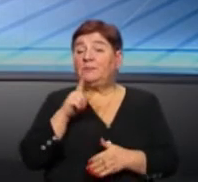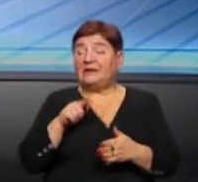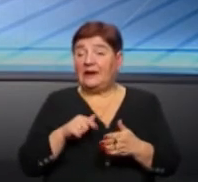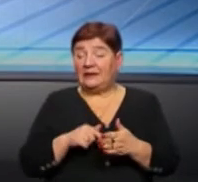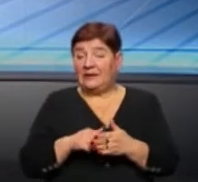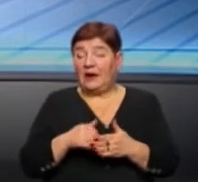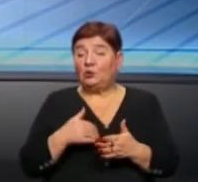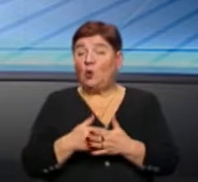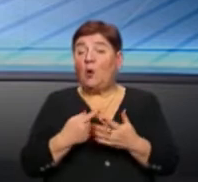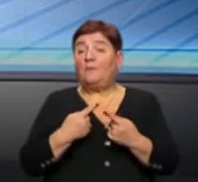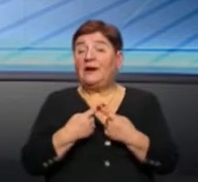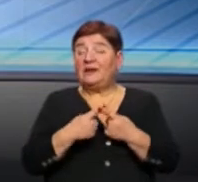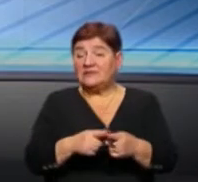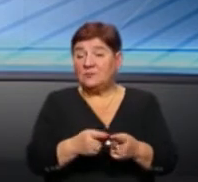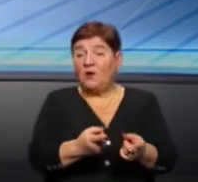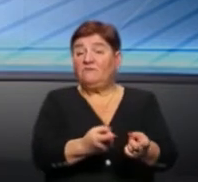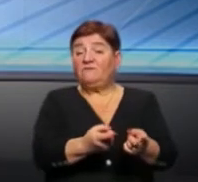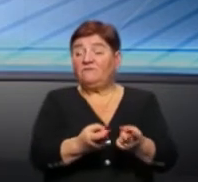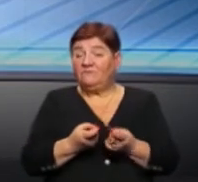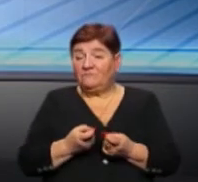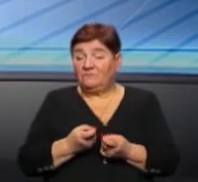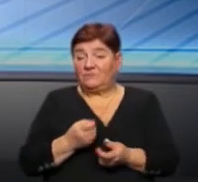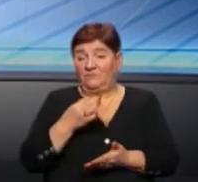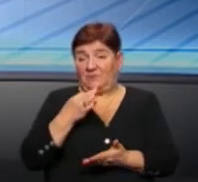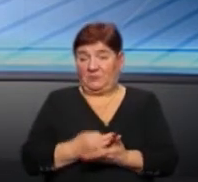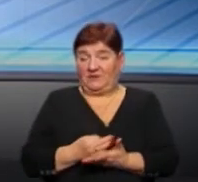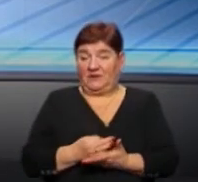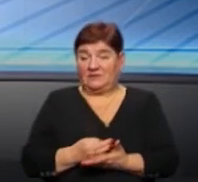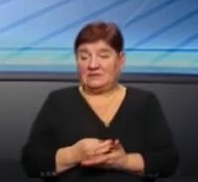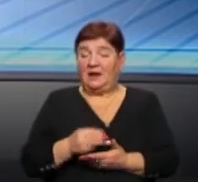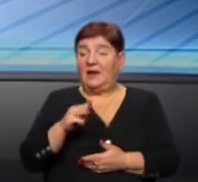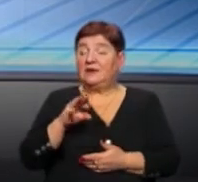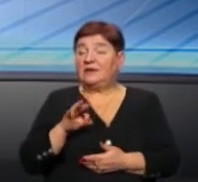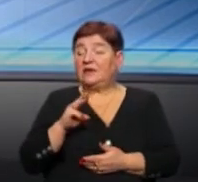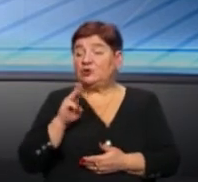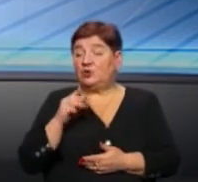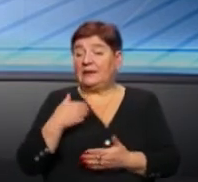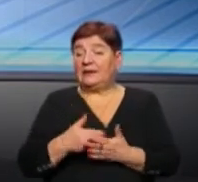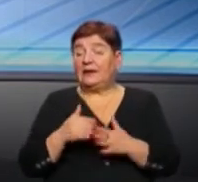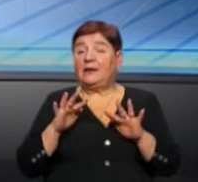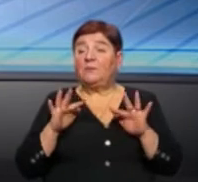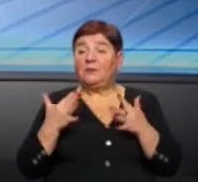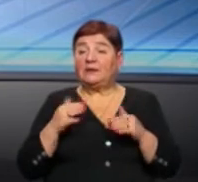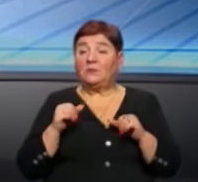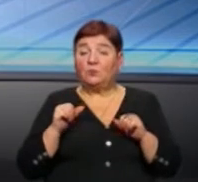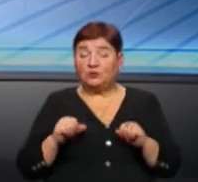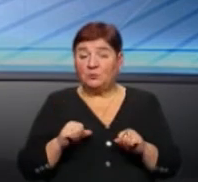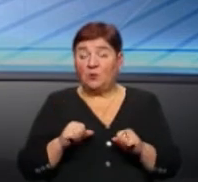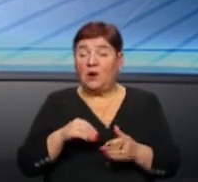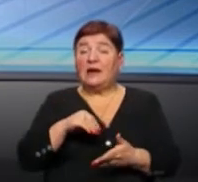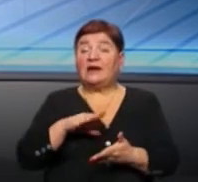інше щодо механізму притягнення до відповідальності. Те, що ми на даний момент можемо